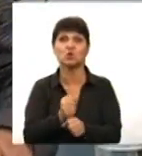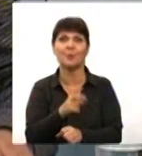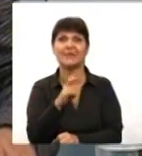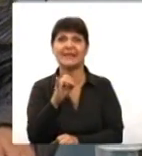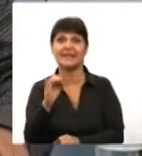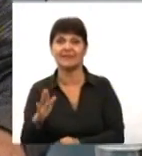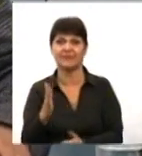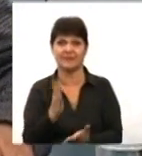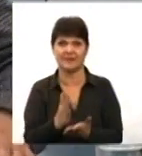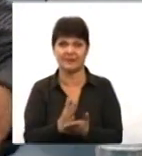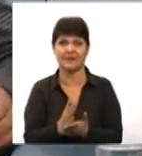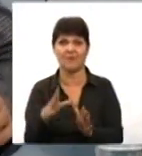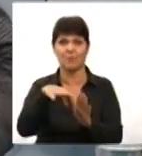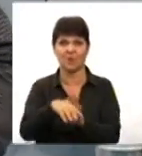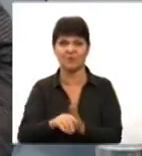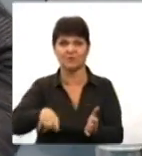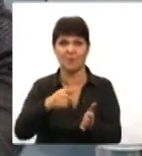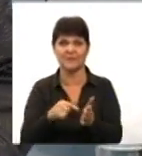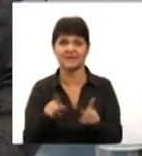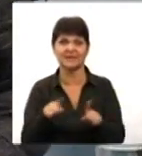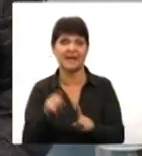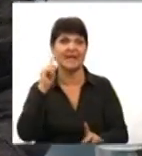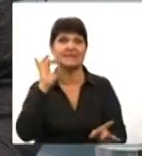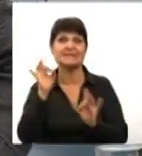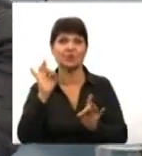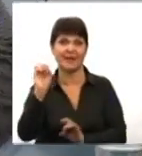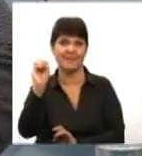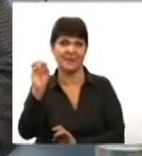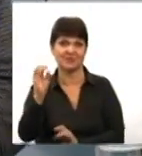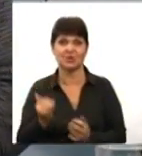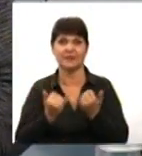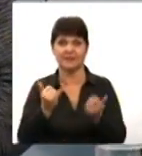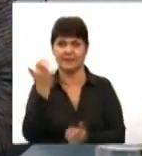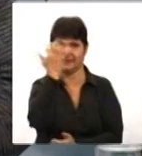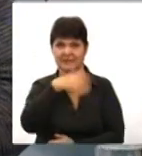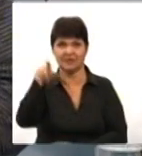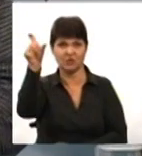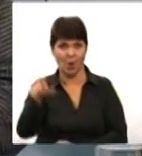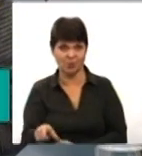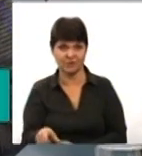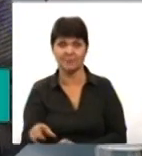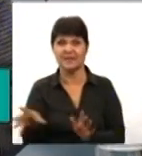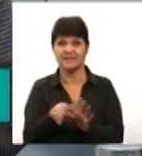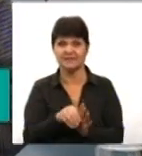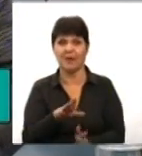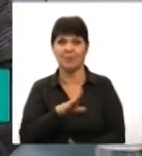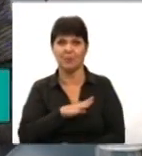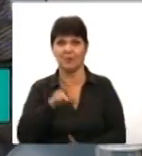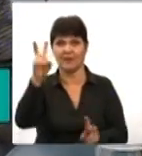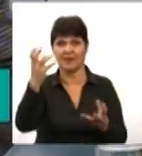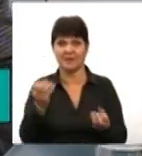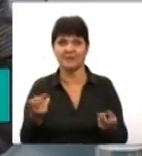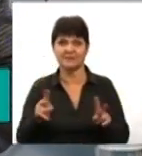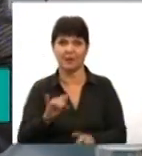наразі впроваджують в місті, встановлюють звукові маячки для незрячих осіб. З вами була тема дня, залишайтеся на